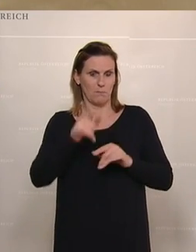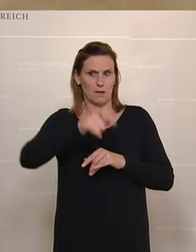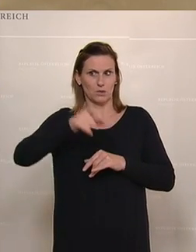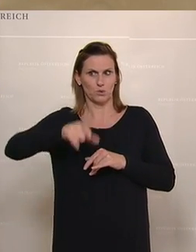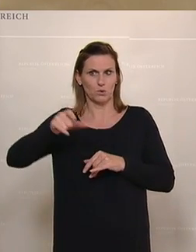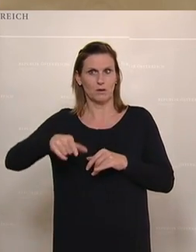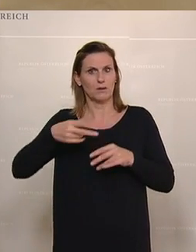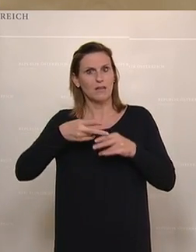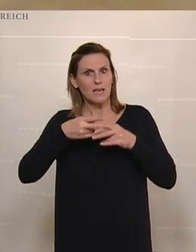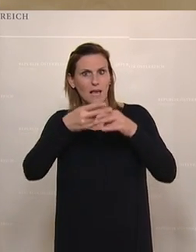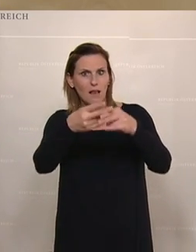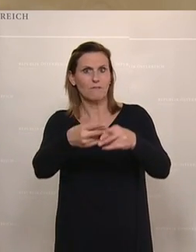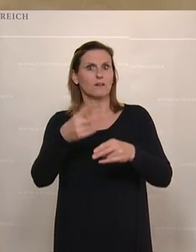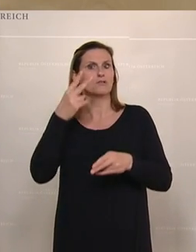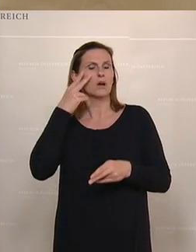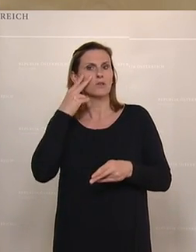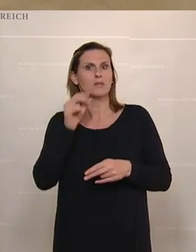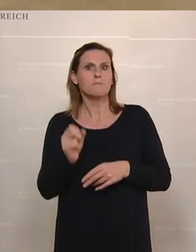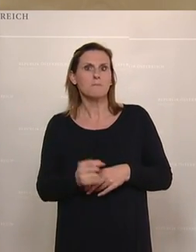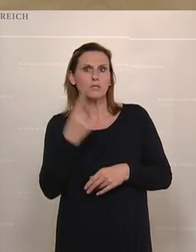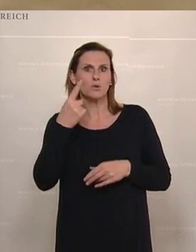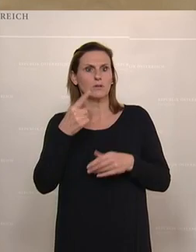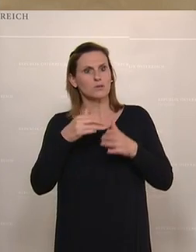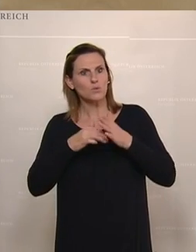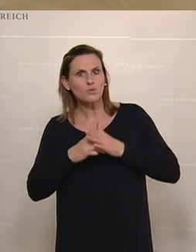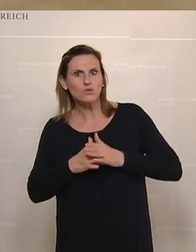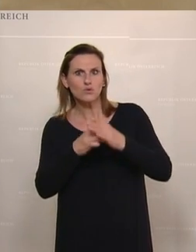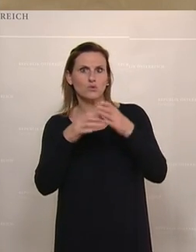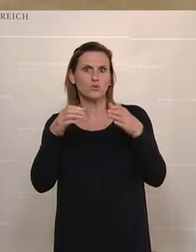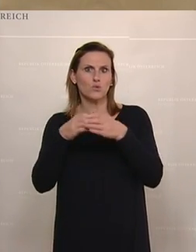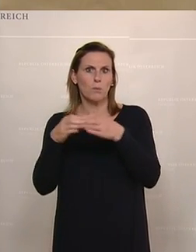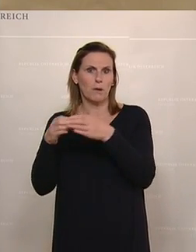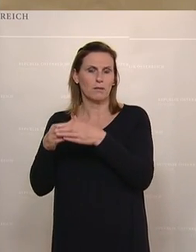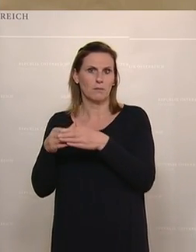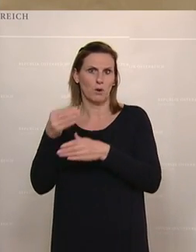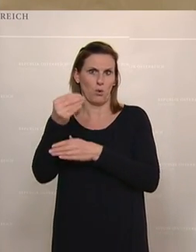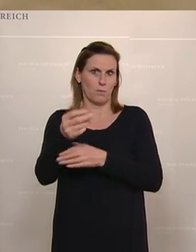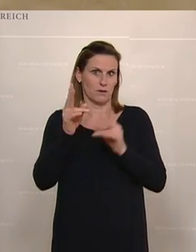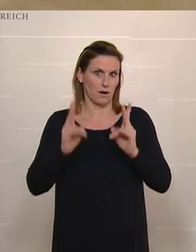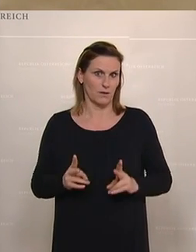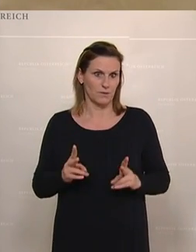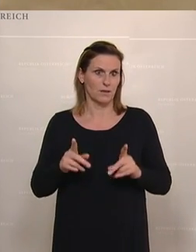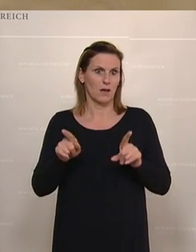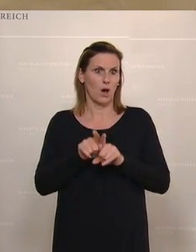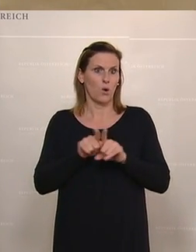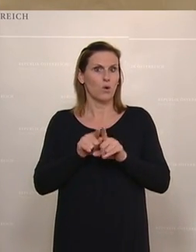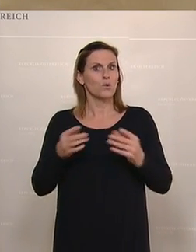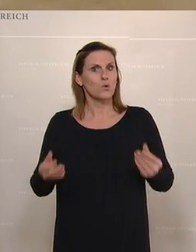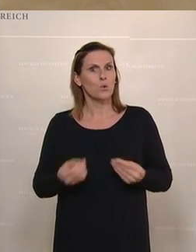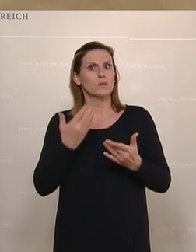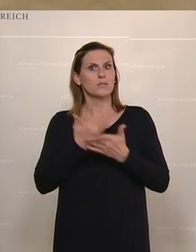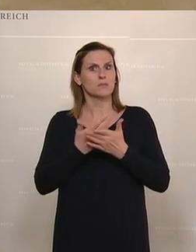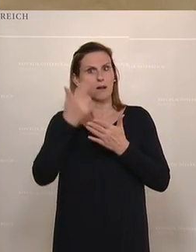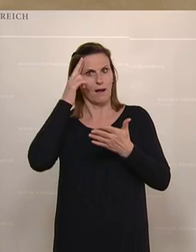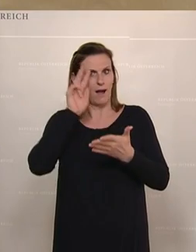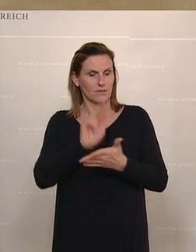Das sind Hilfen, die besonders unterstützenswerte Gruppen bekommen. Und das ist auch der Grund, warum wir diesem Antrag zustimmen